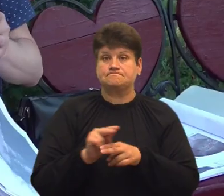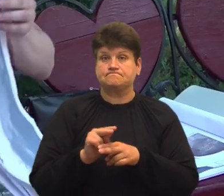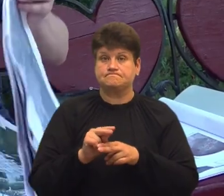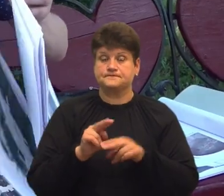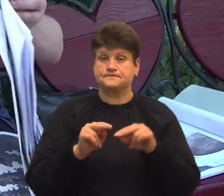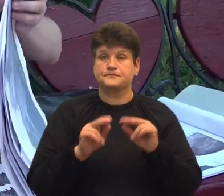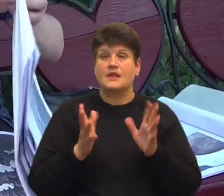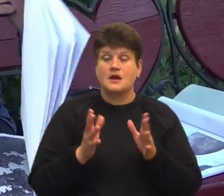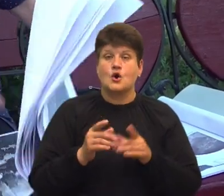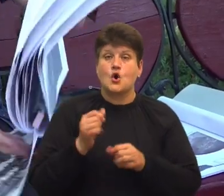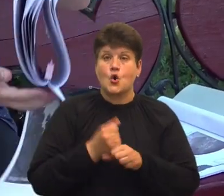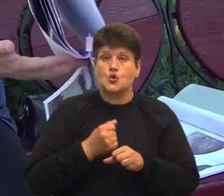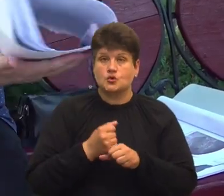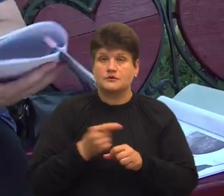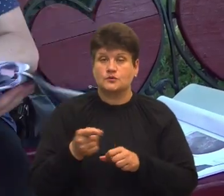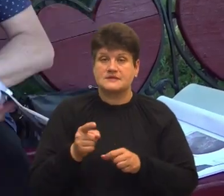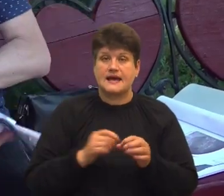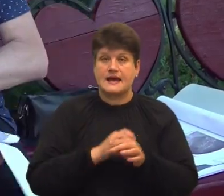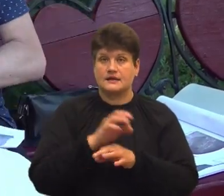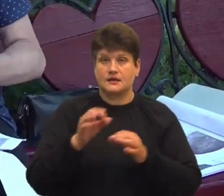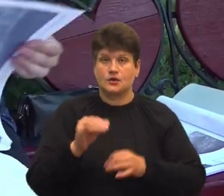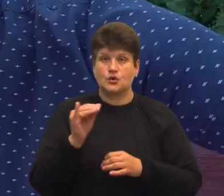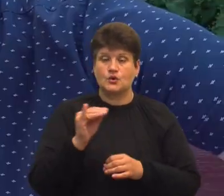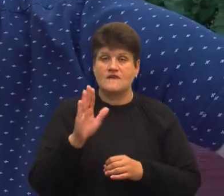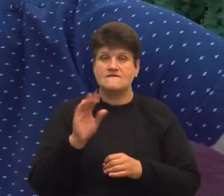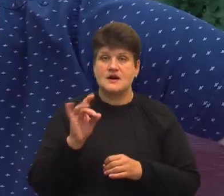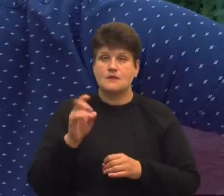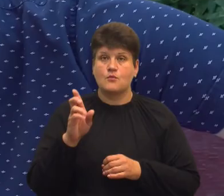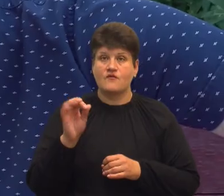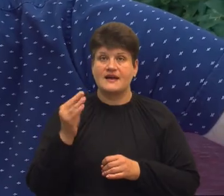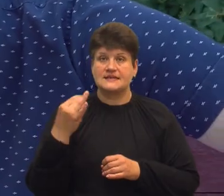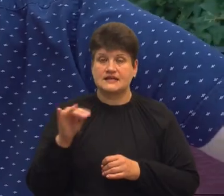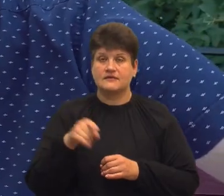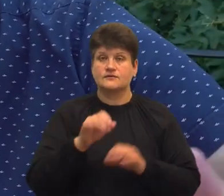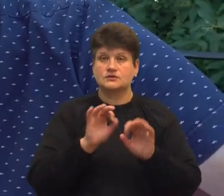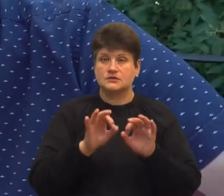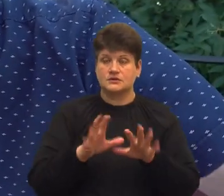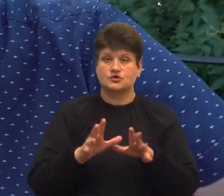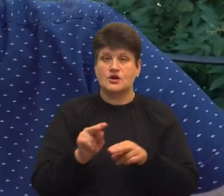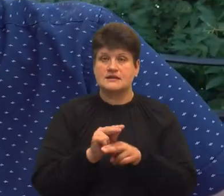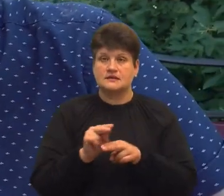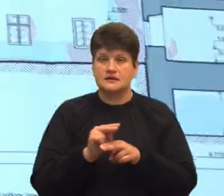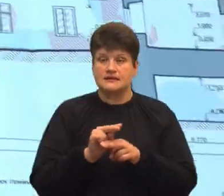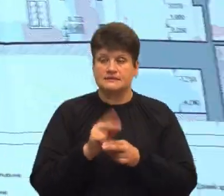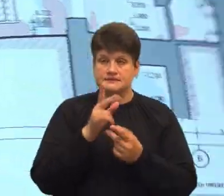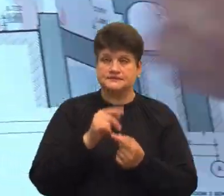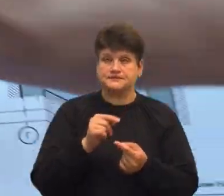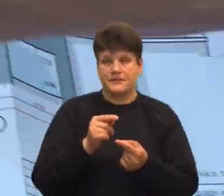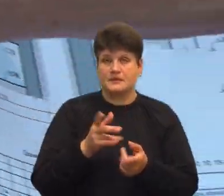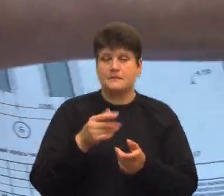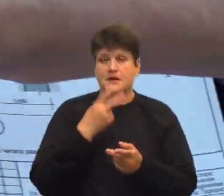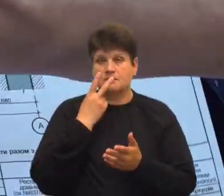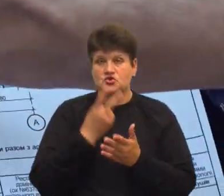реставрації – тернопільський архітектор Юрій Вербевецький Він розповів, реставрація та пристосування передбачає збереження